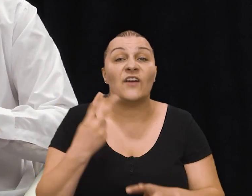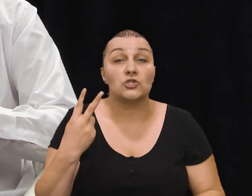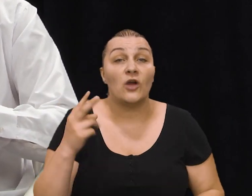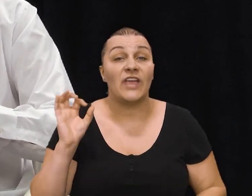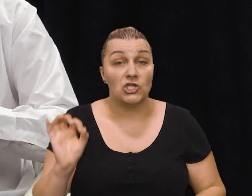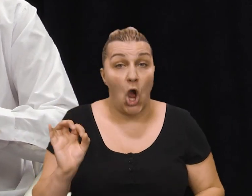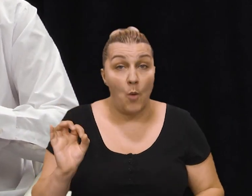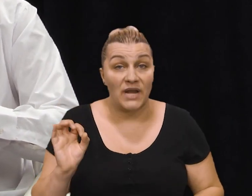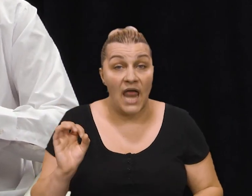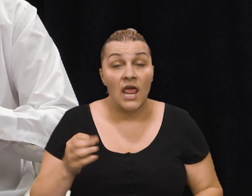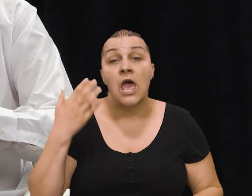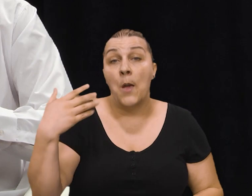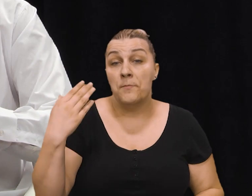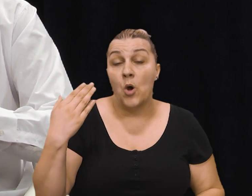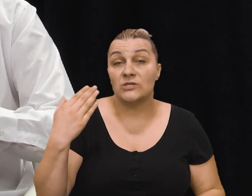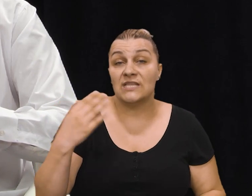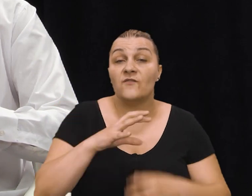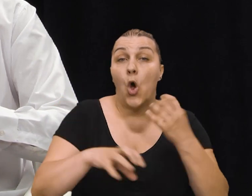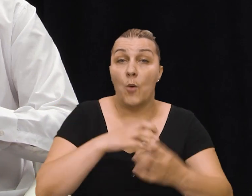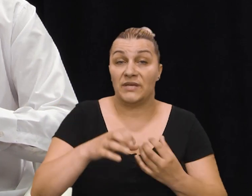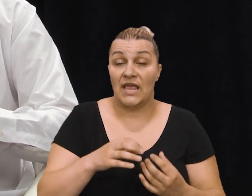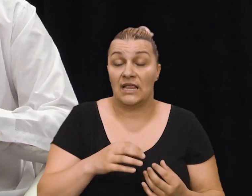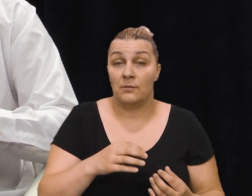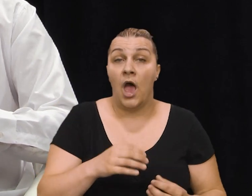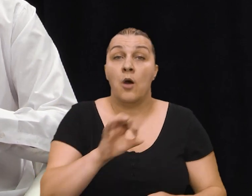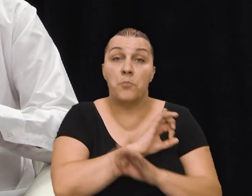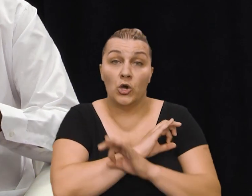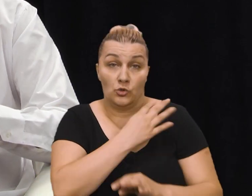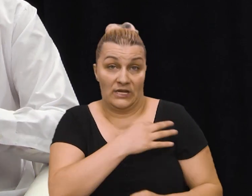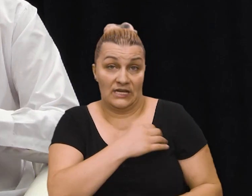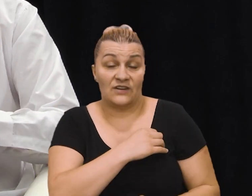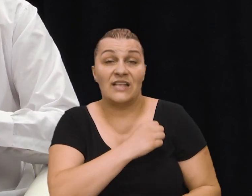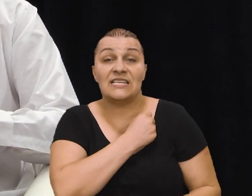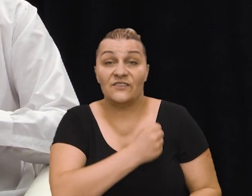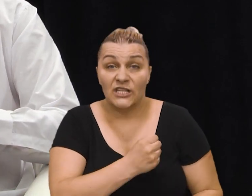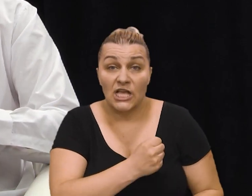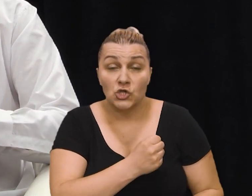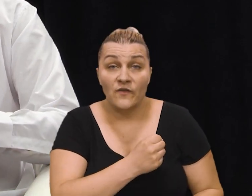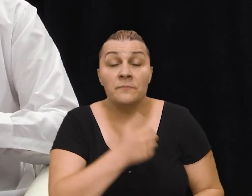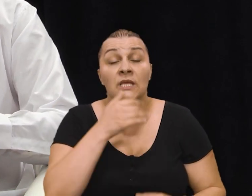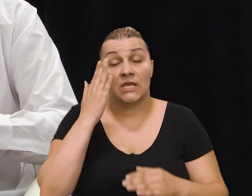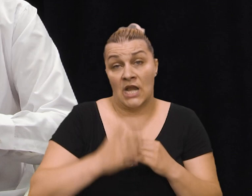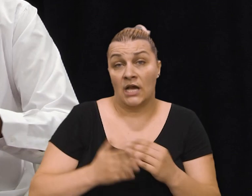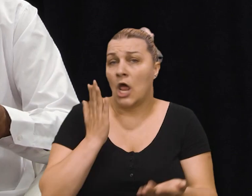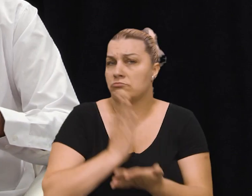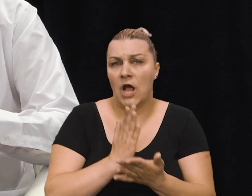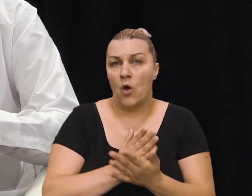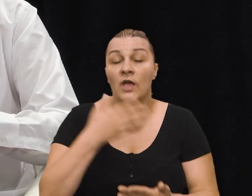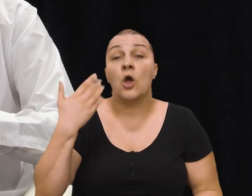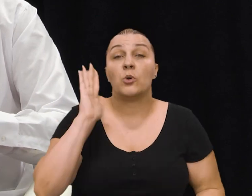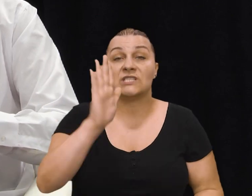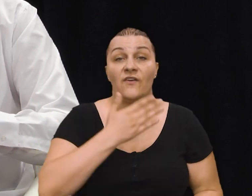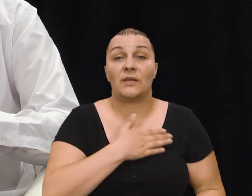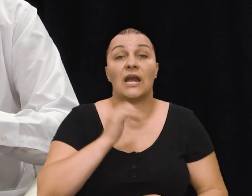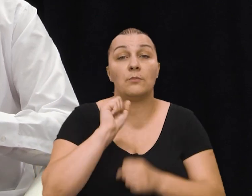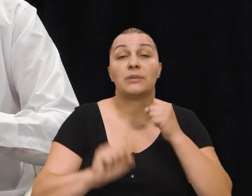hrvatskog vijeća obrane pozdrav obiteljima poginulih hrvatskih vitezova i na kraju kao